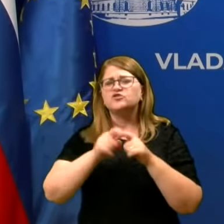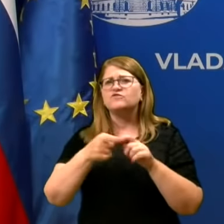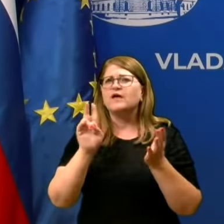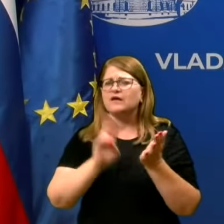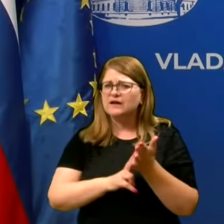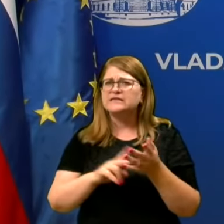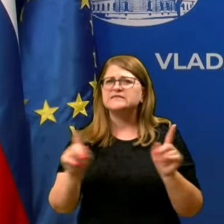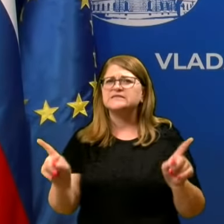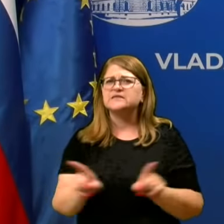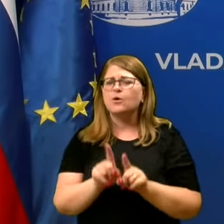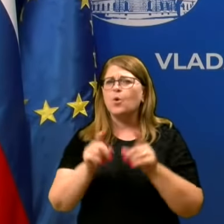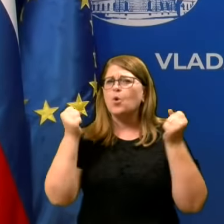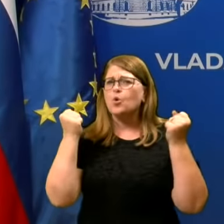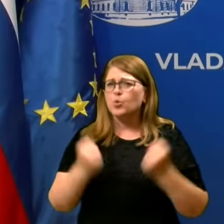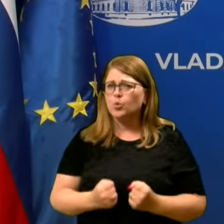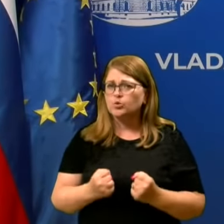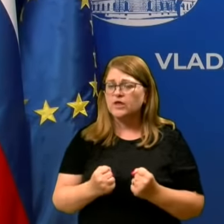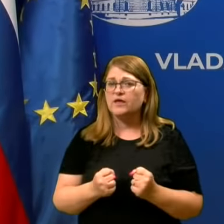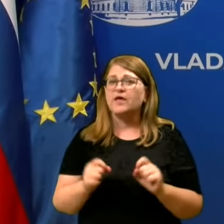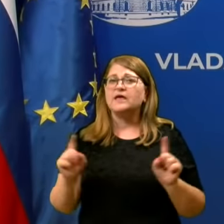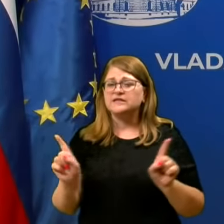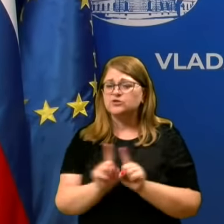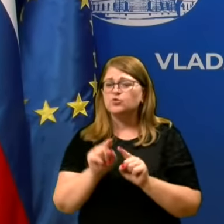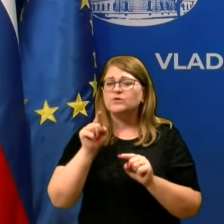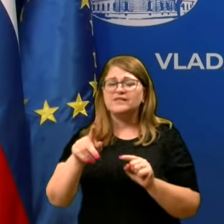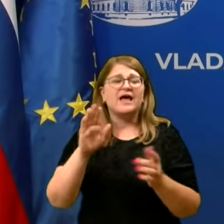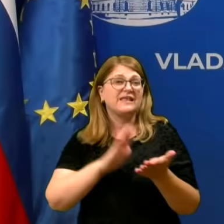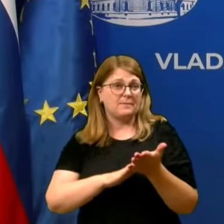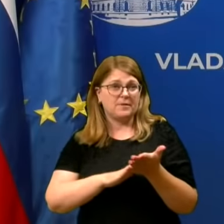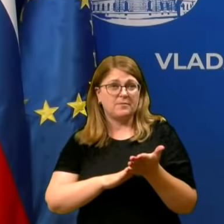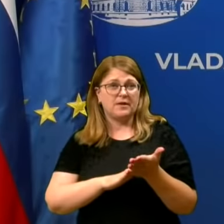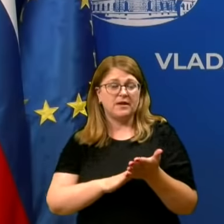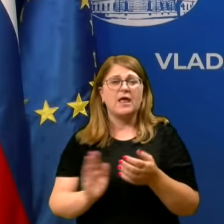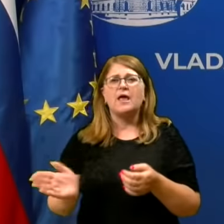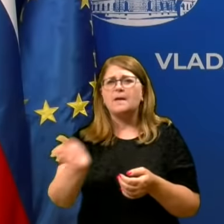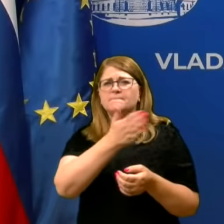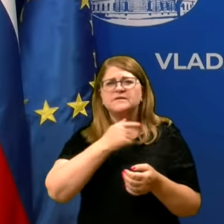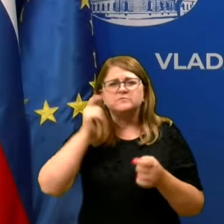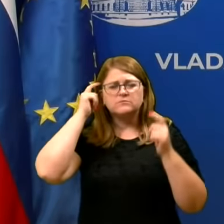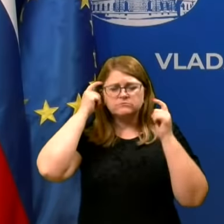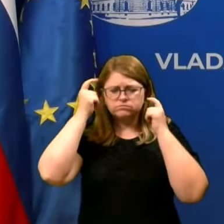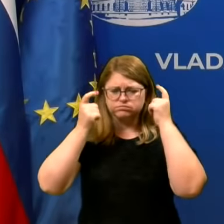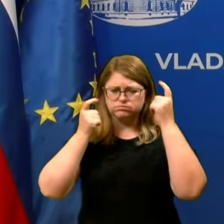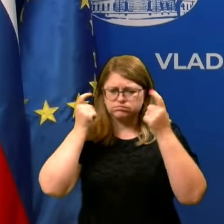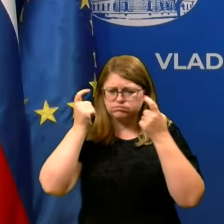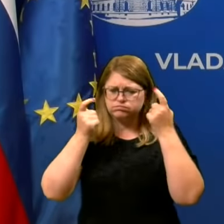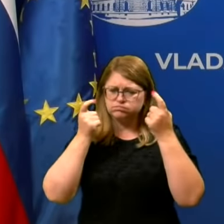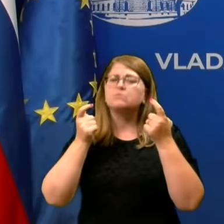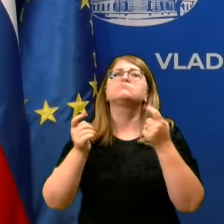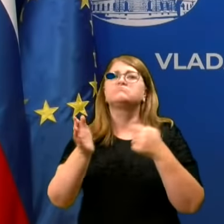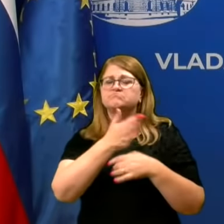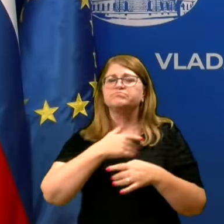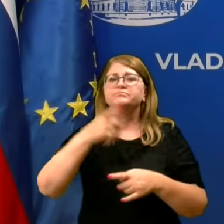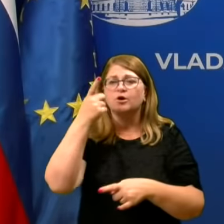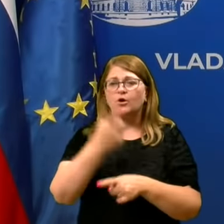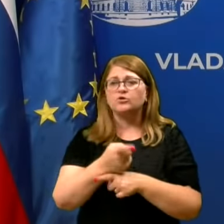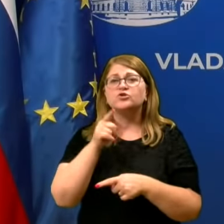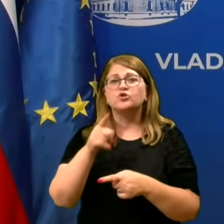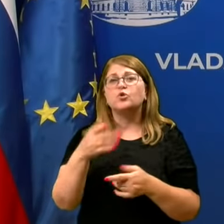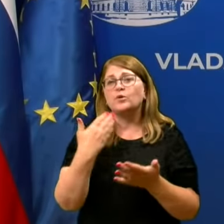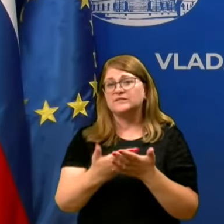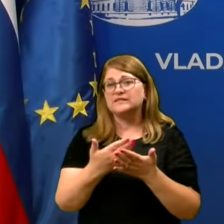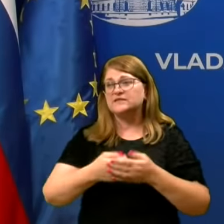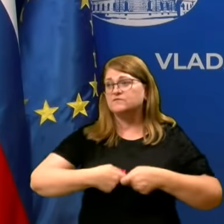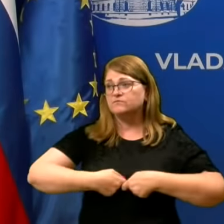tako drastične, da so tudi taki primeri in mi smo po skrbnem premisleku vse odločili, da to dejstvo